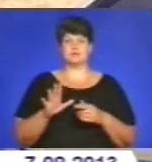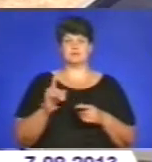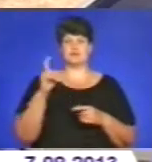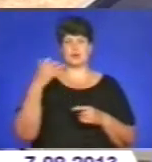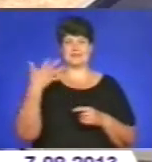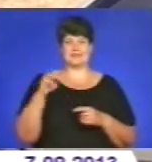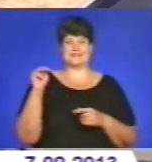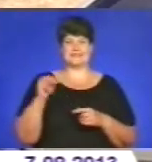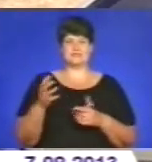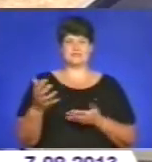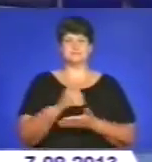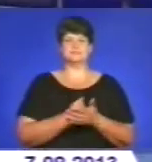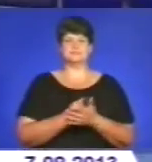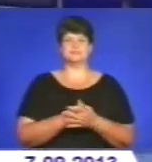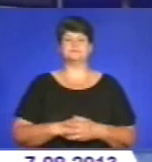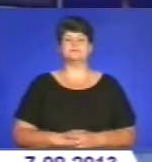тисяч.